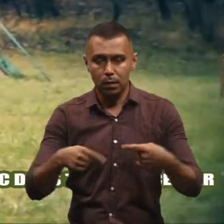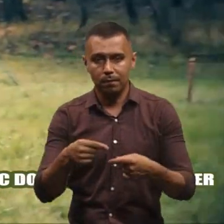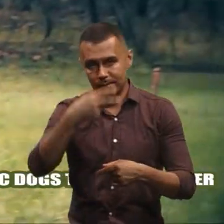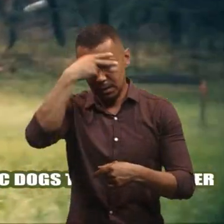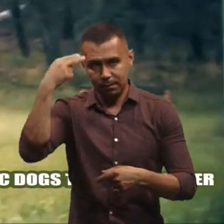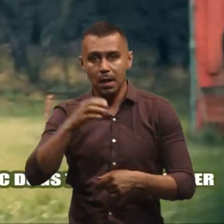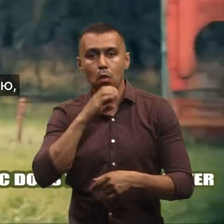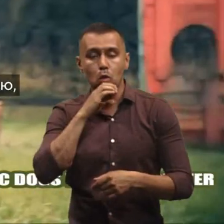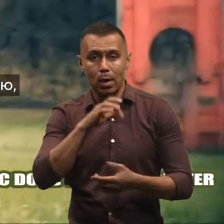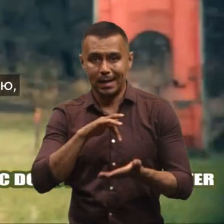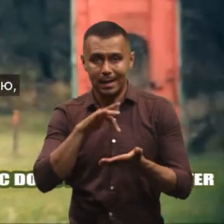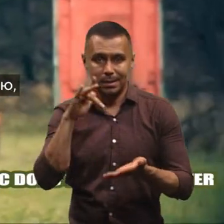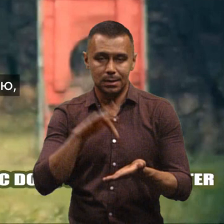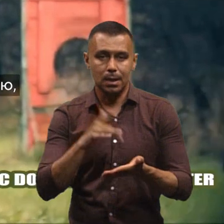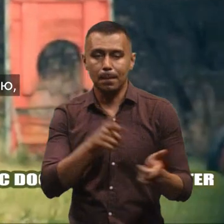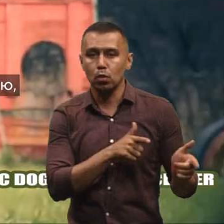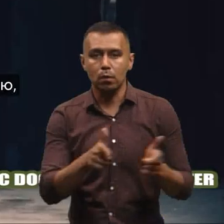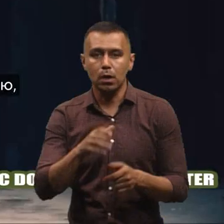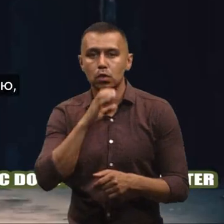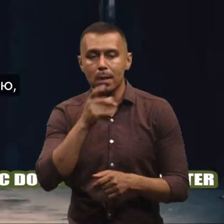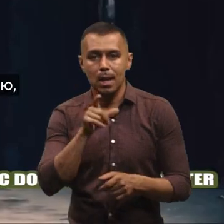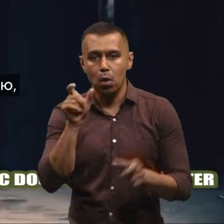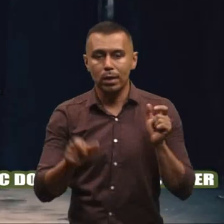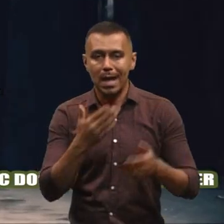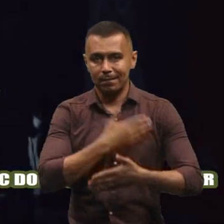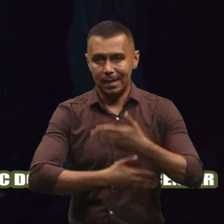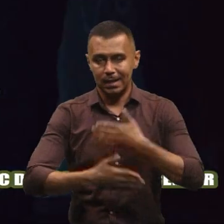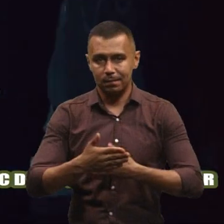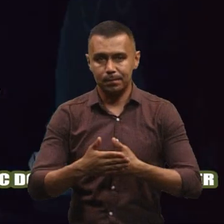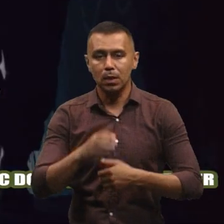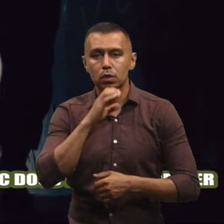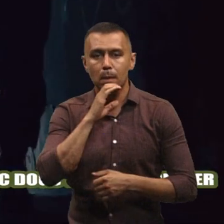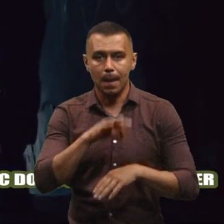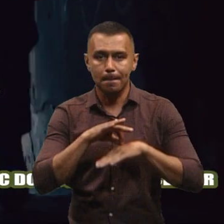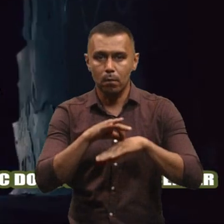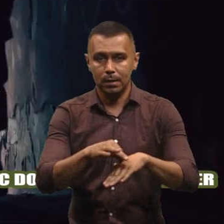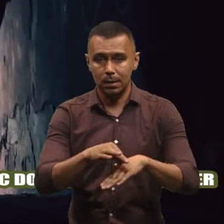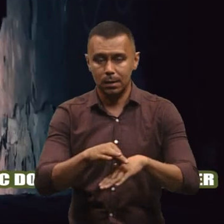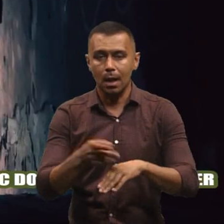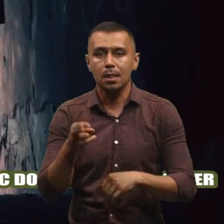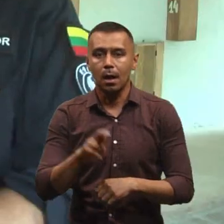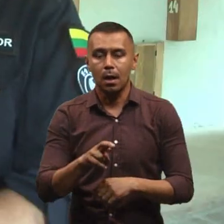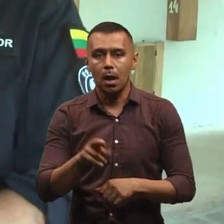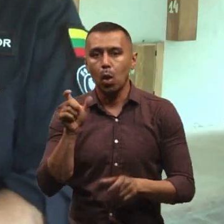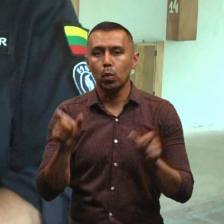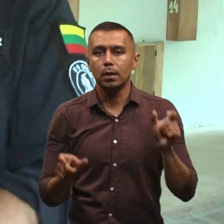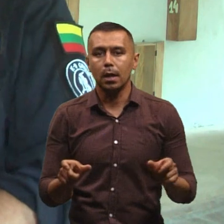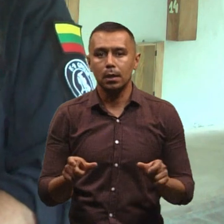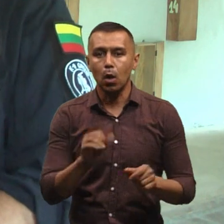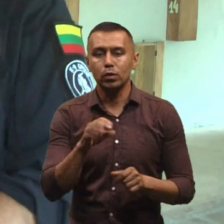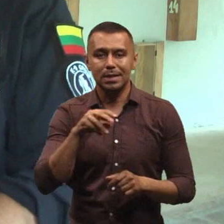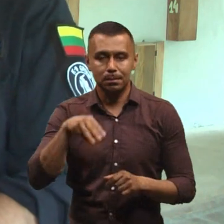Литві кінологічний центр. Підготовки собак для людей-інвалідів, собаки-проводники, для людей з